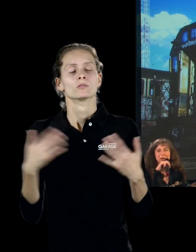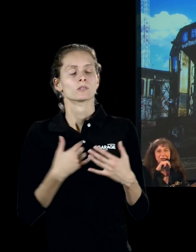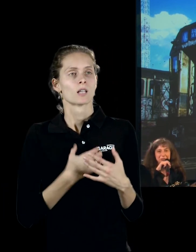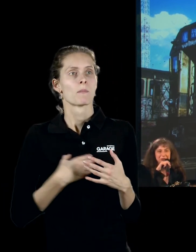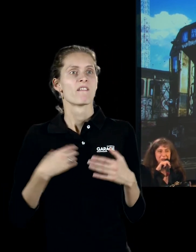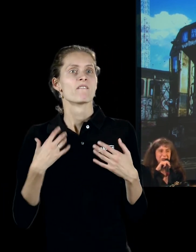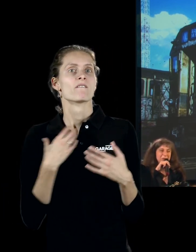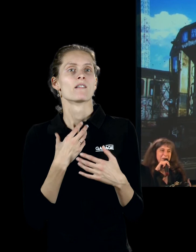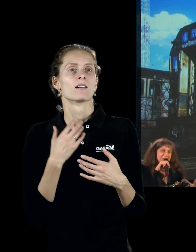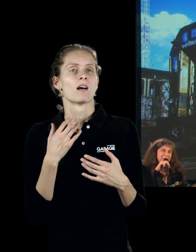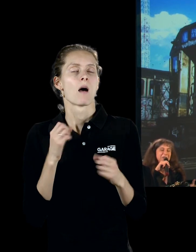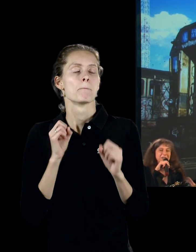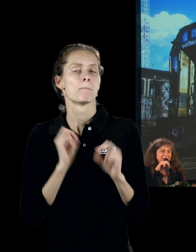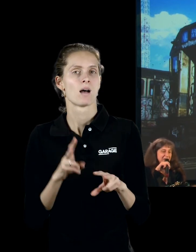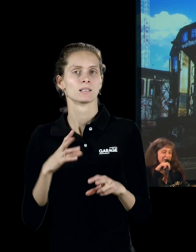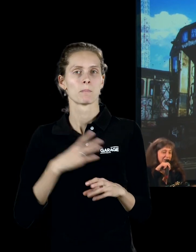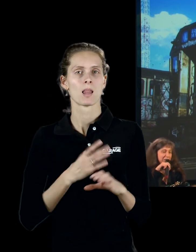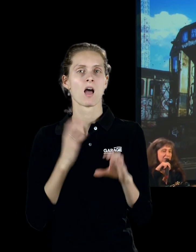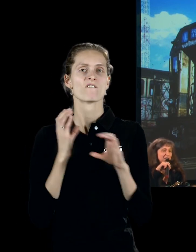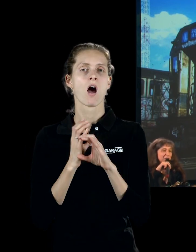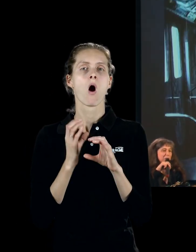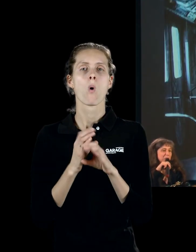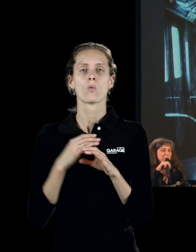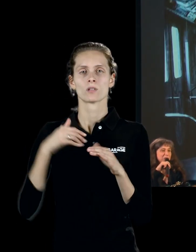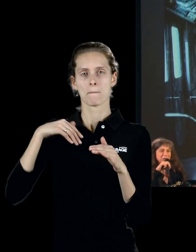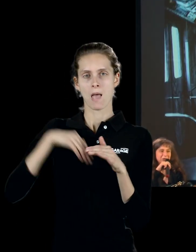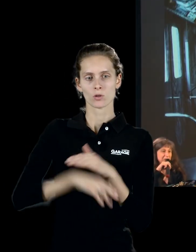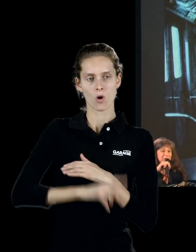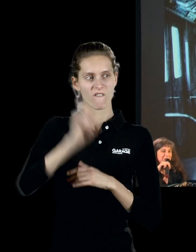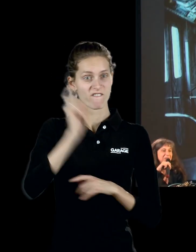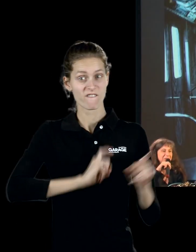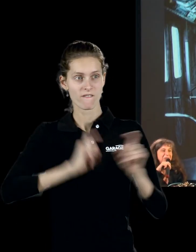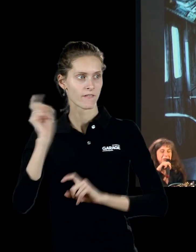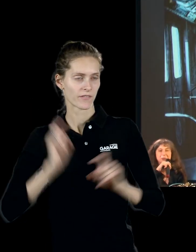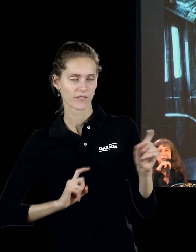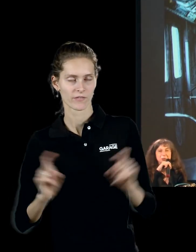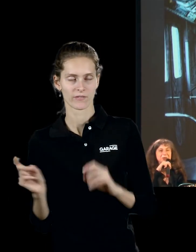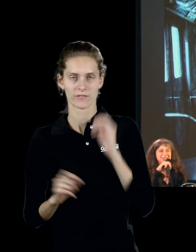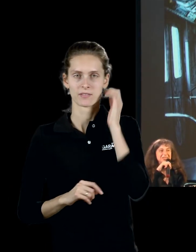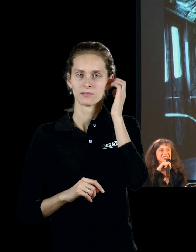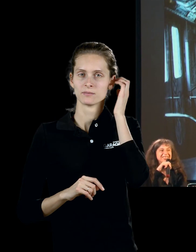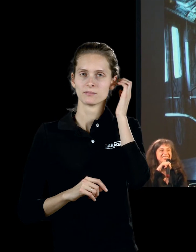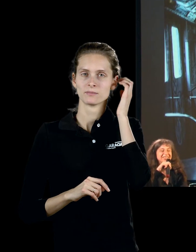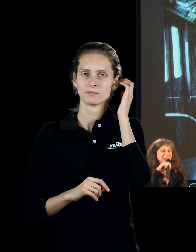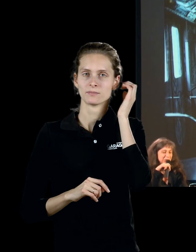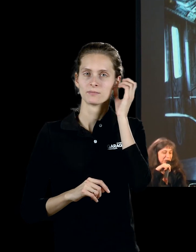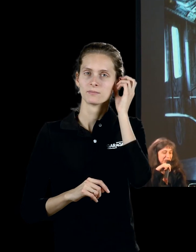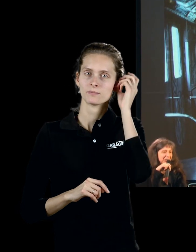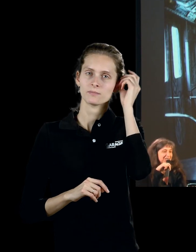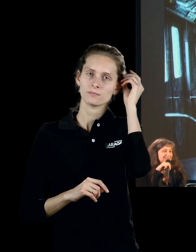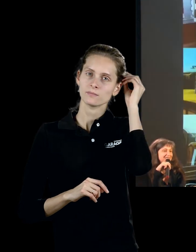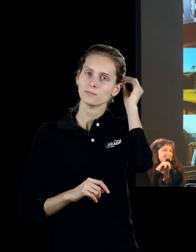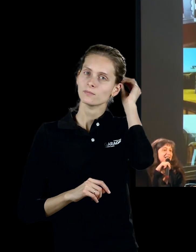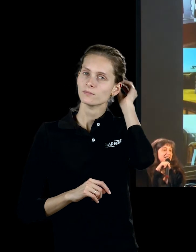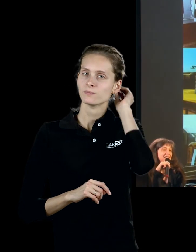самым опасным и самым, соответственно, адреналиновым вагон. Они были уделаны все, это до сих пор